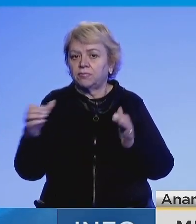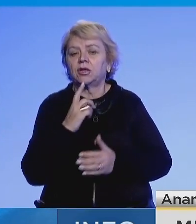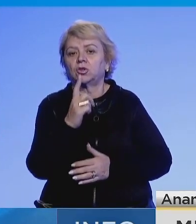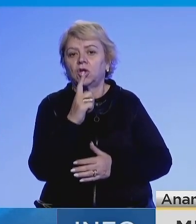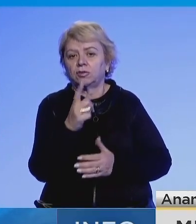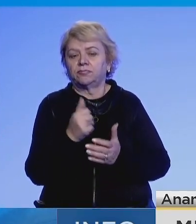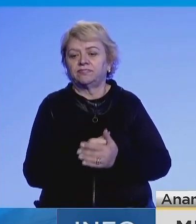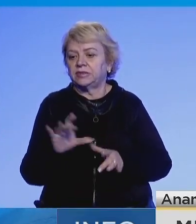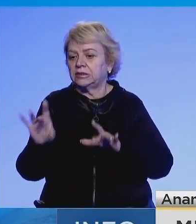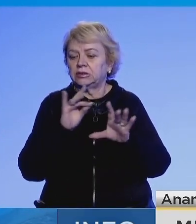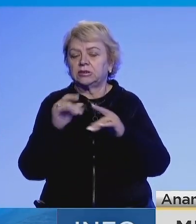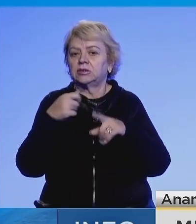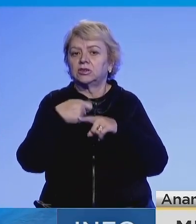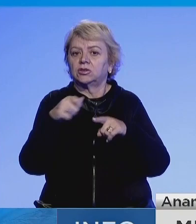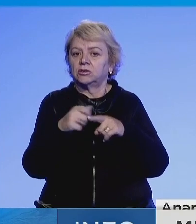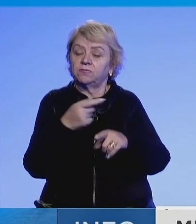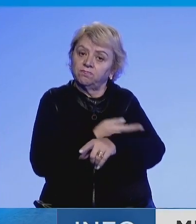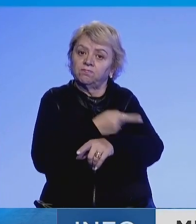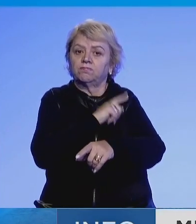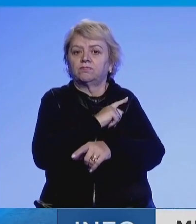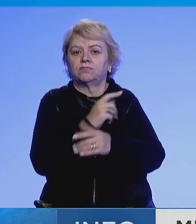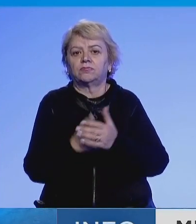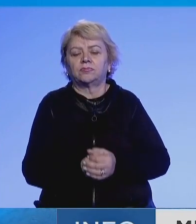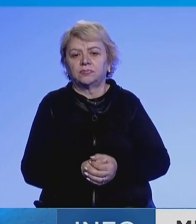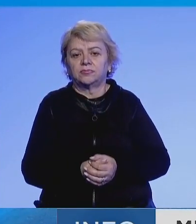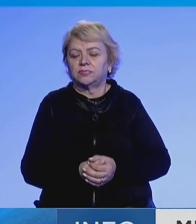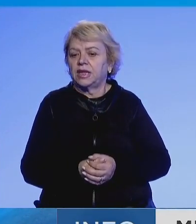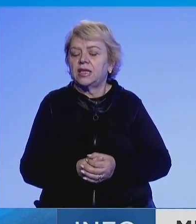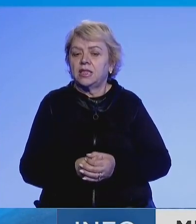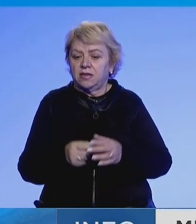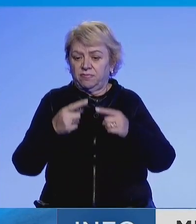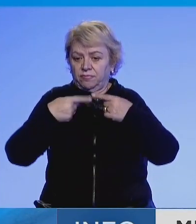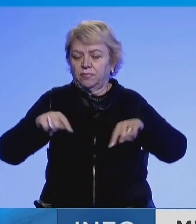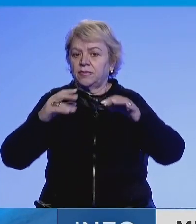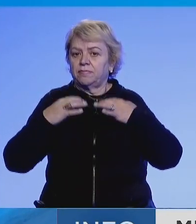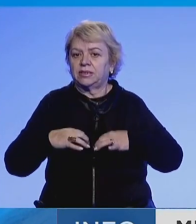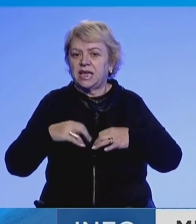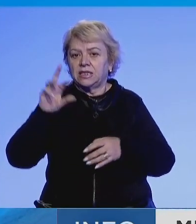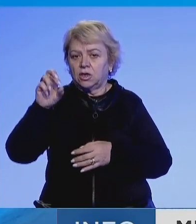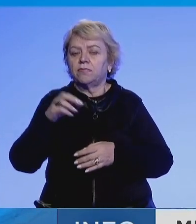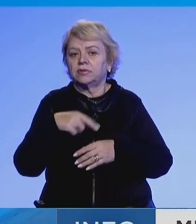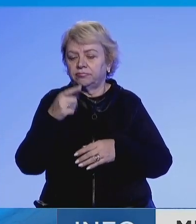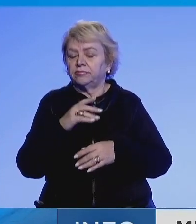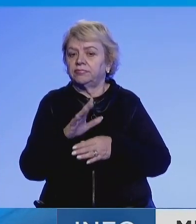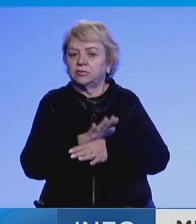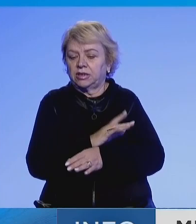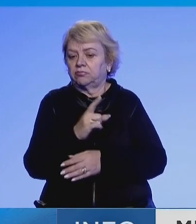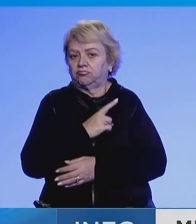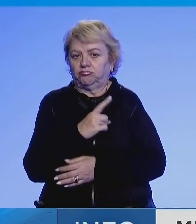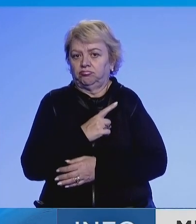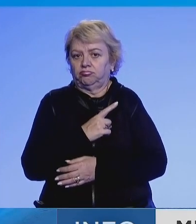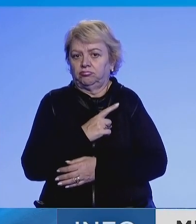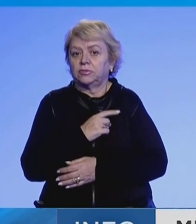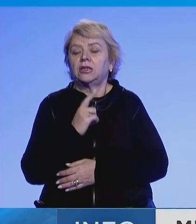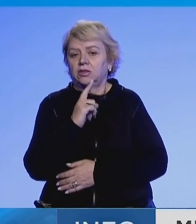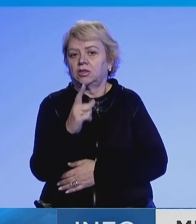si dhe gjetja e zgjidjeve të qëndryshme, dhe si pas njëftimit nga prezidenca, emisari Eskobar ka shprehur pritjet që